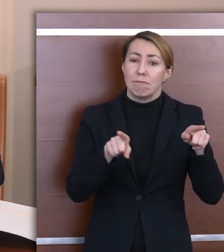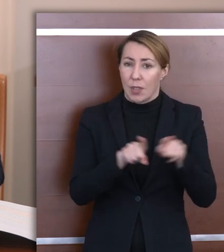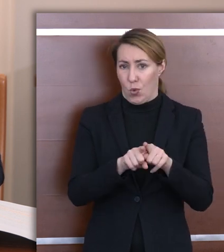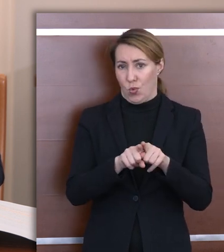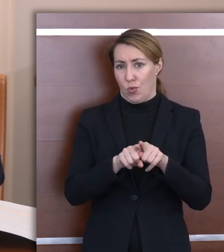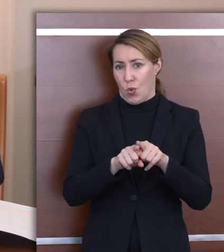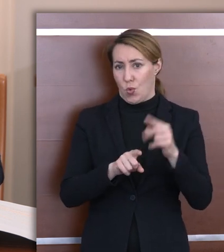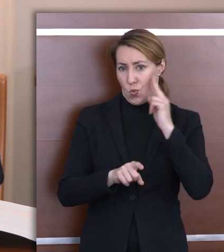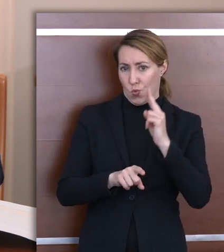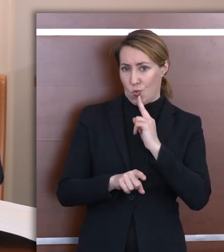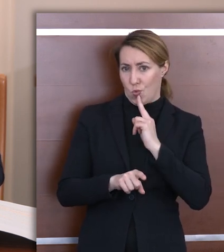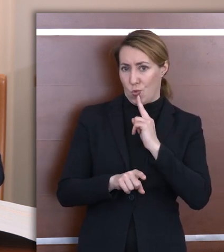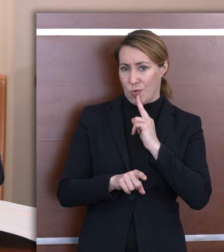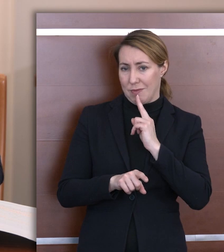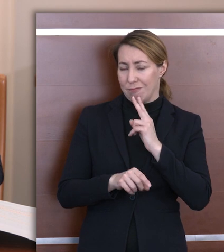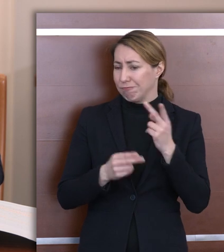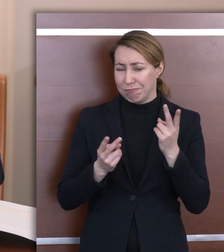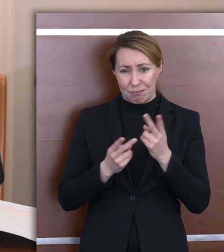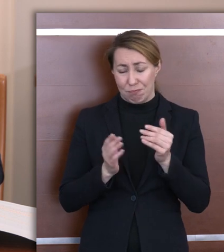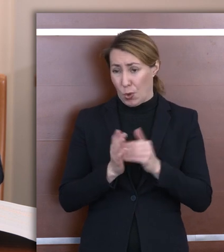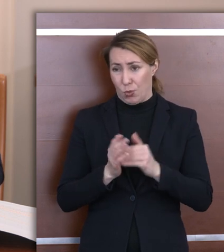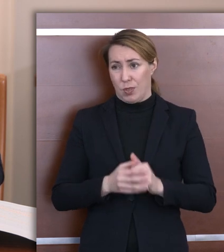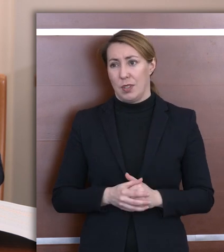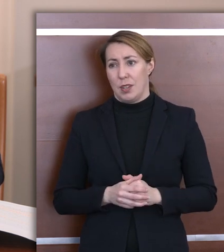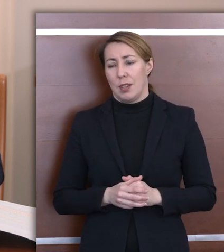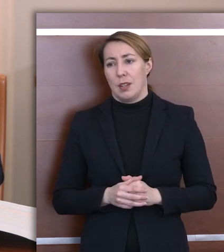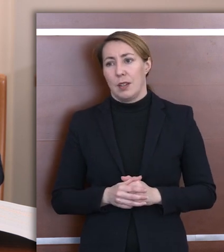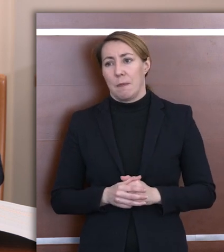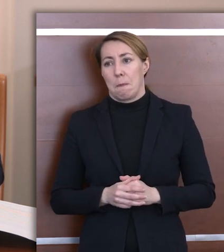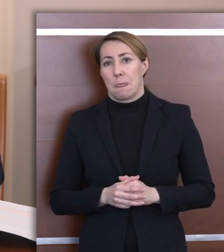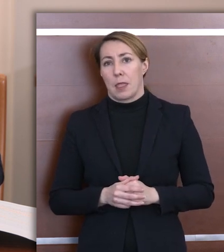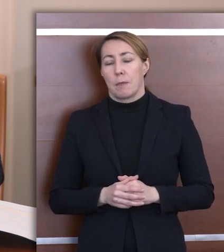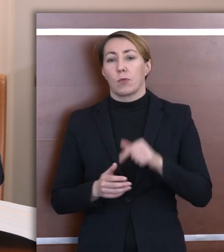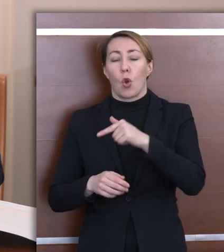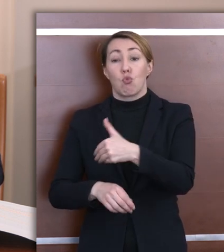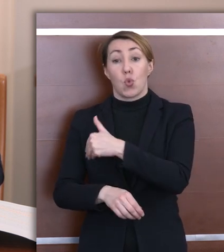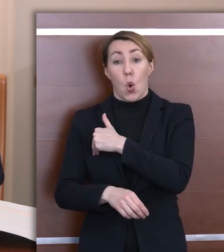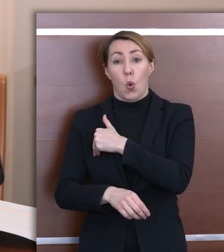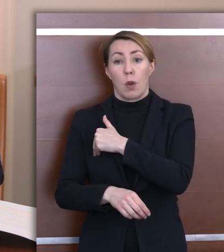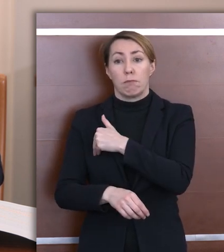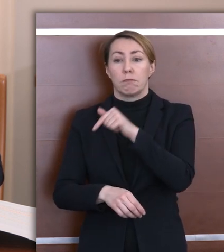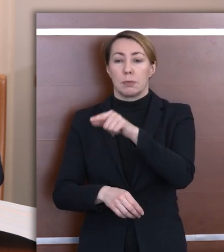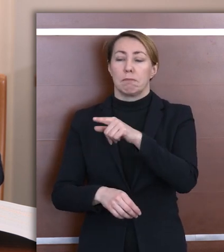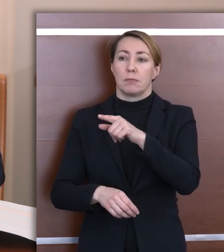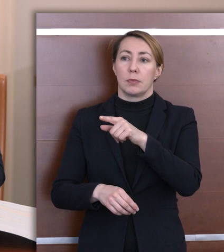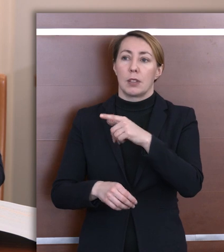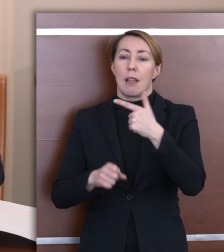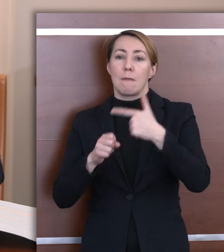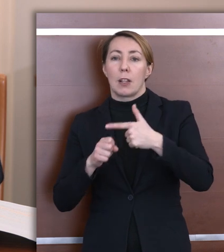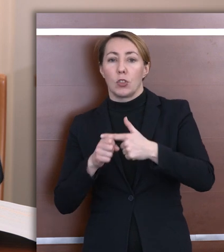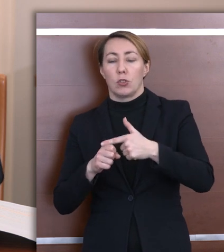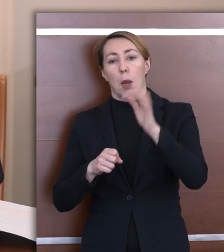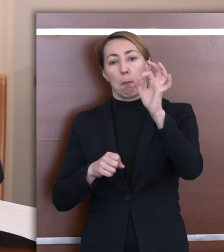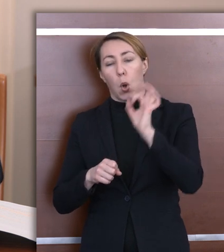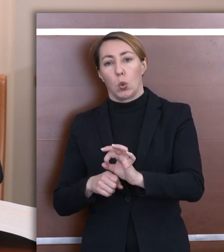z niepełnosprawnością słuchu i takich szkół, gdzie jest ta zalecana 20-procentowa